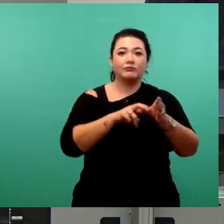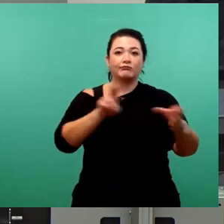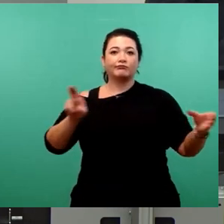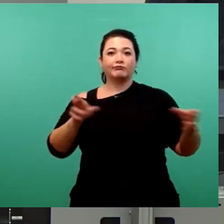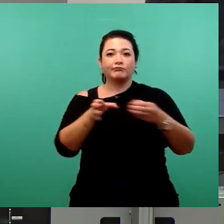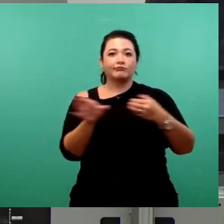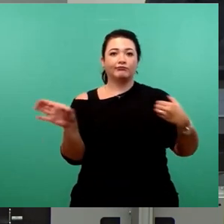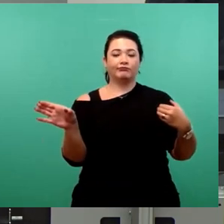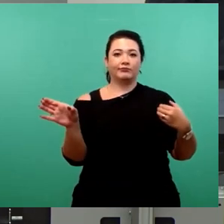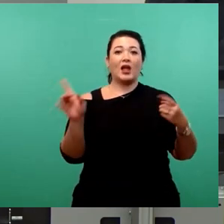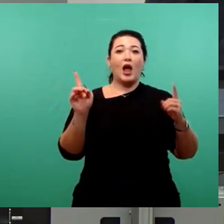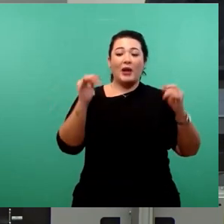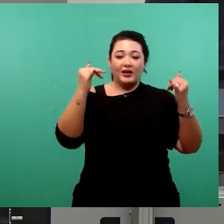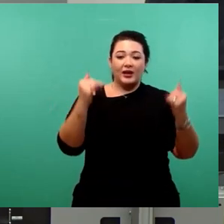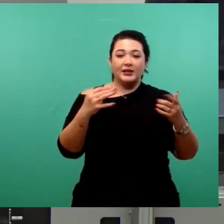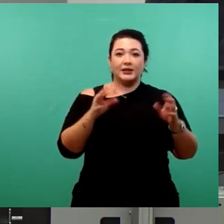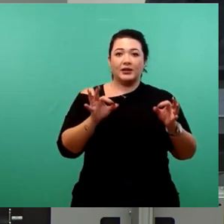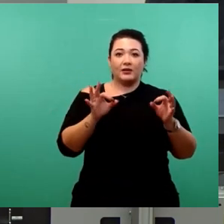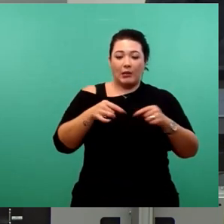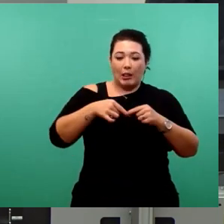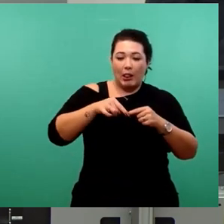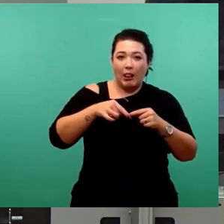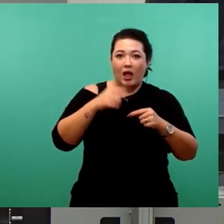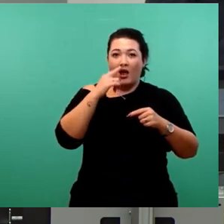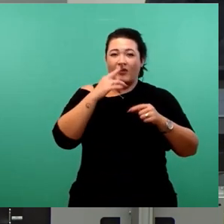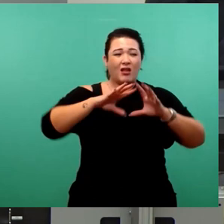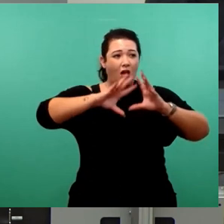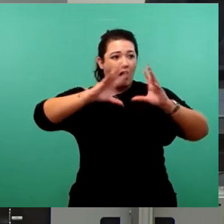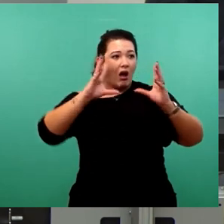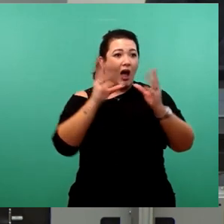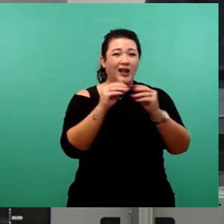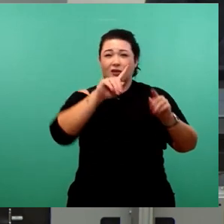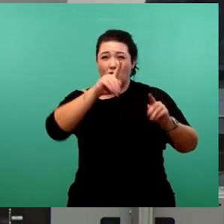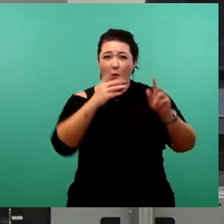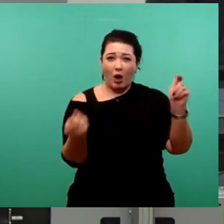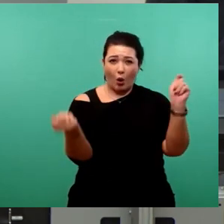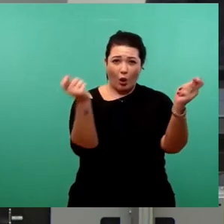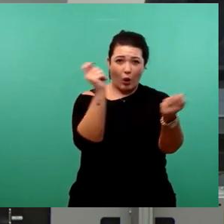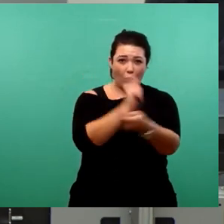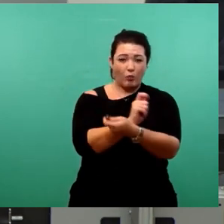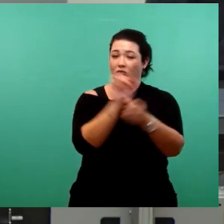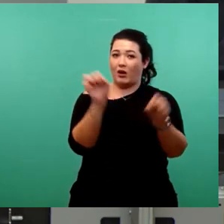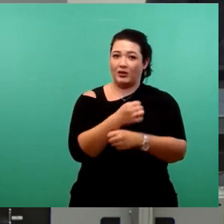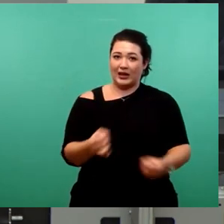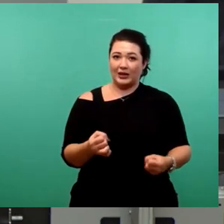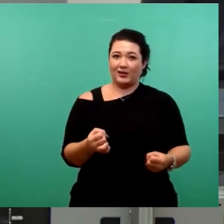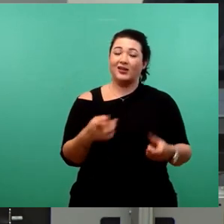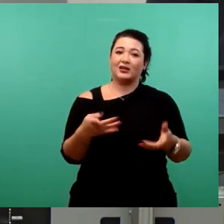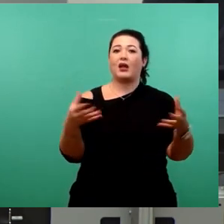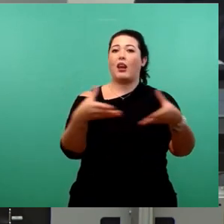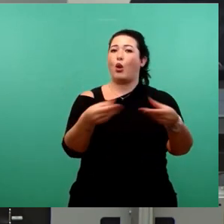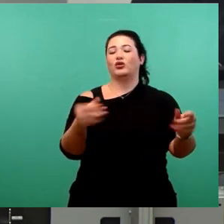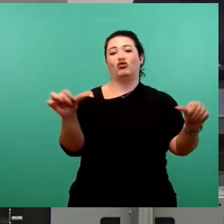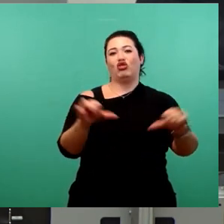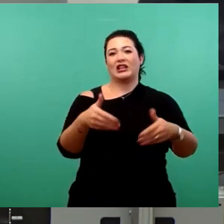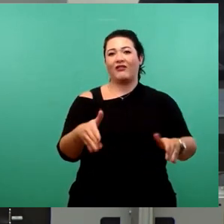Abpfiff die gesamte Spielanlage und die Aufstellung ändern. Die Verantwortung für diese schlechte Lösung bleibt beim OB, den